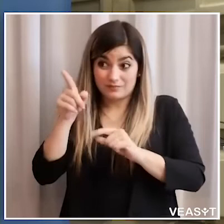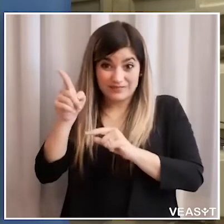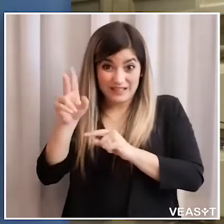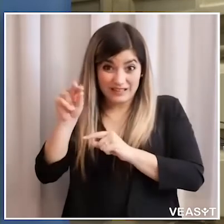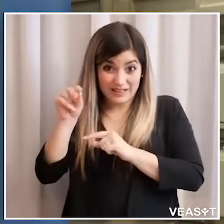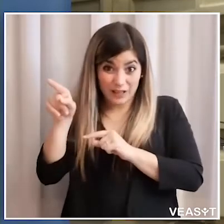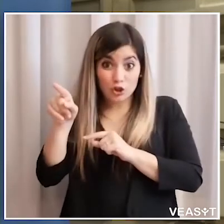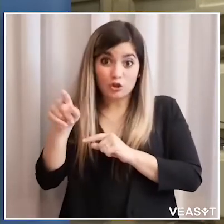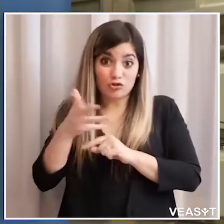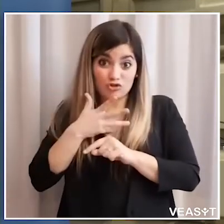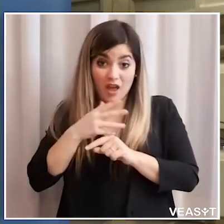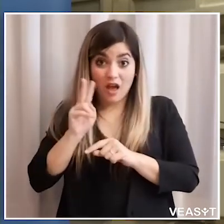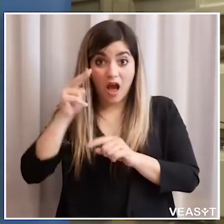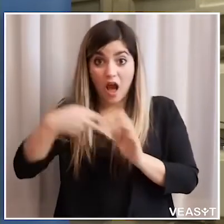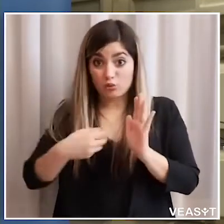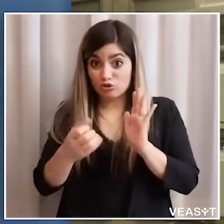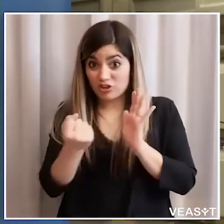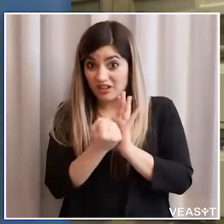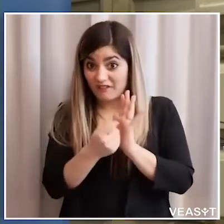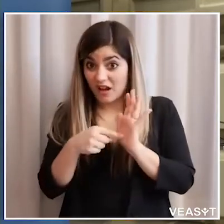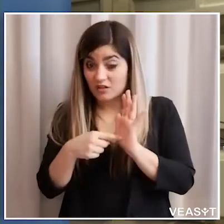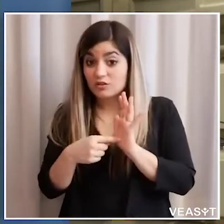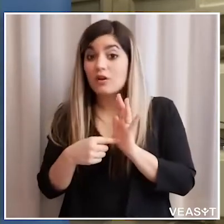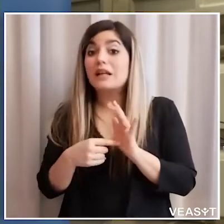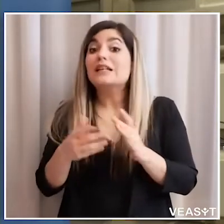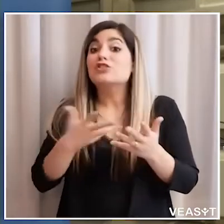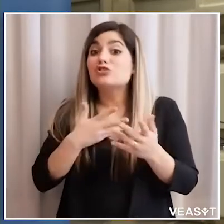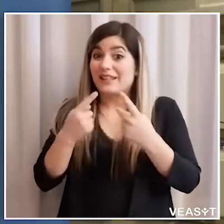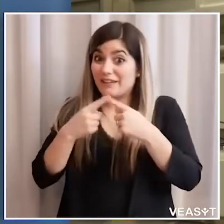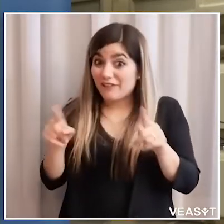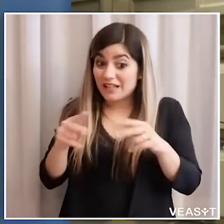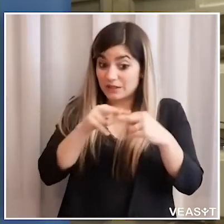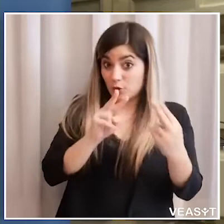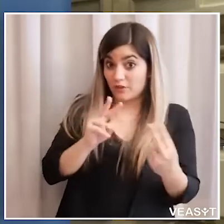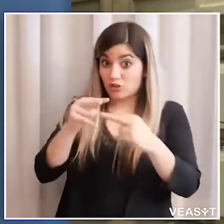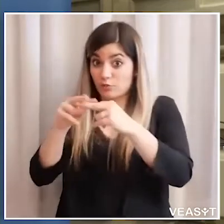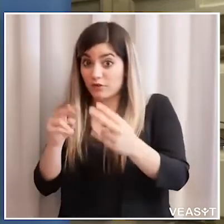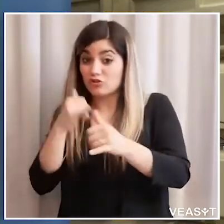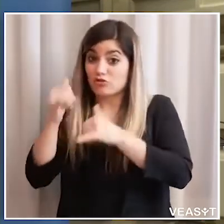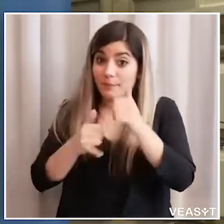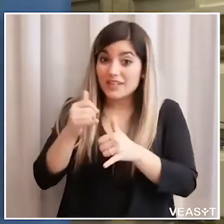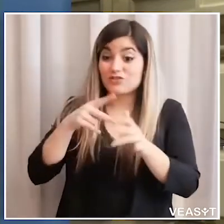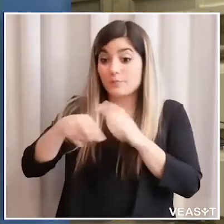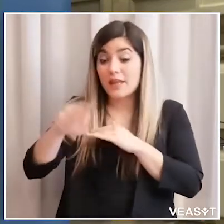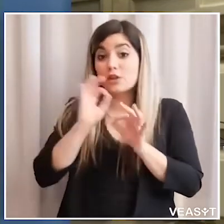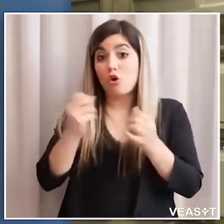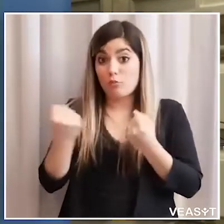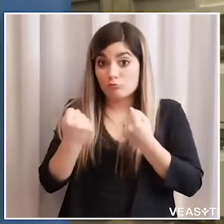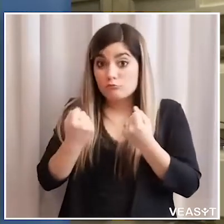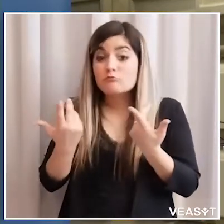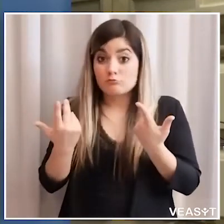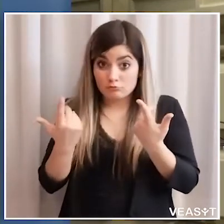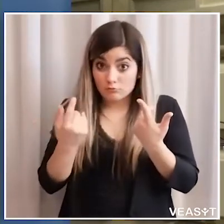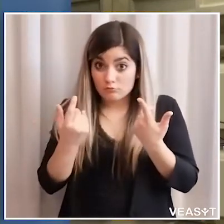'autodicertificazione sostanzialmente ci sono differenze chiedono se si passa il confine tra le due province in bici a piedi o con un veicolo